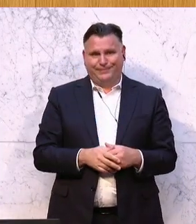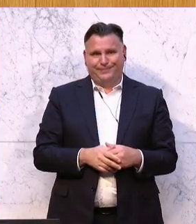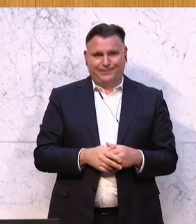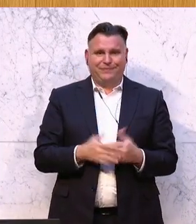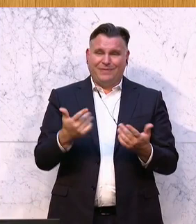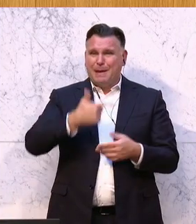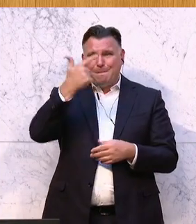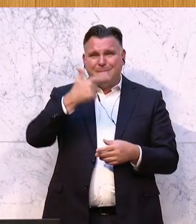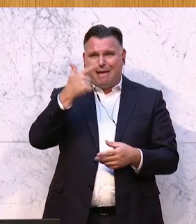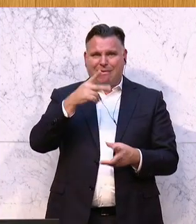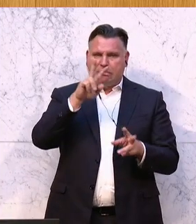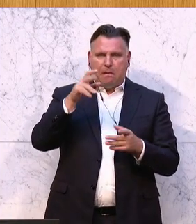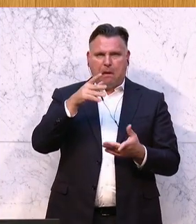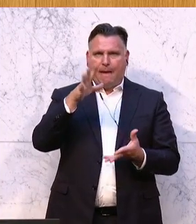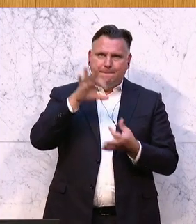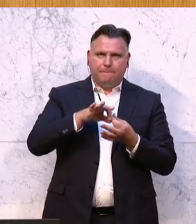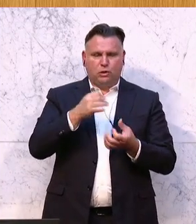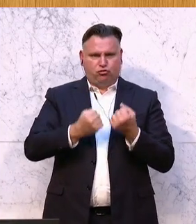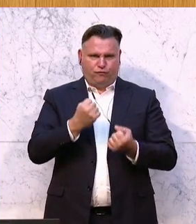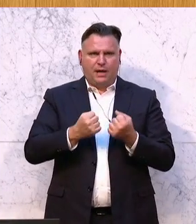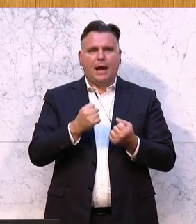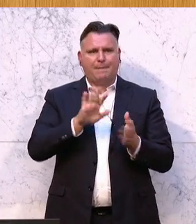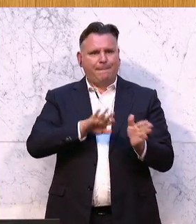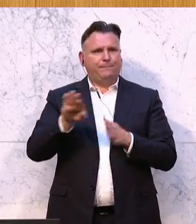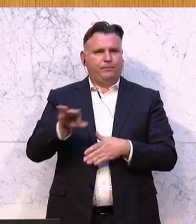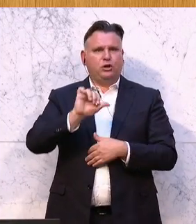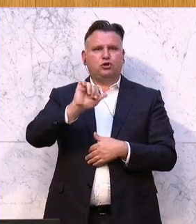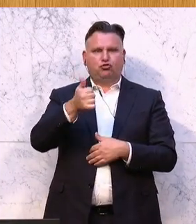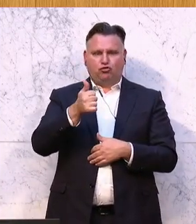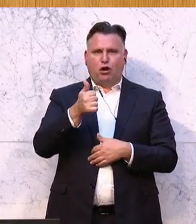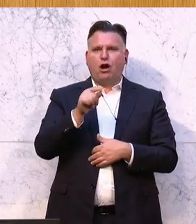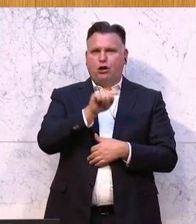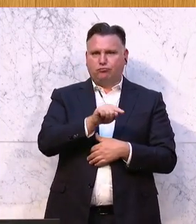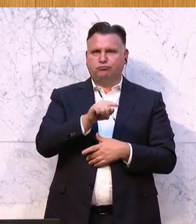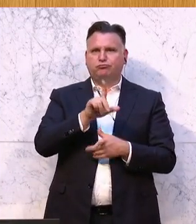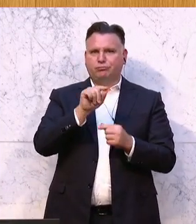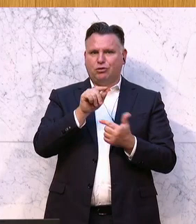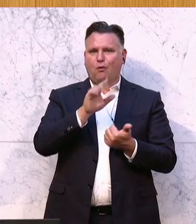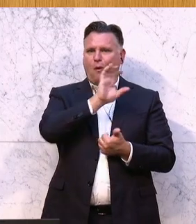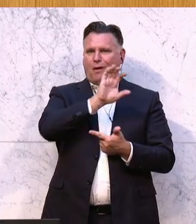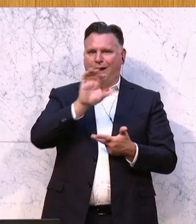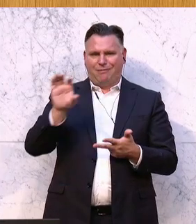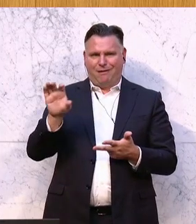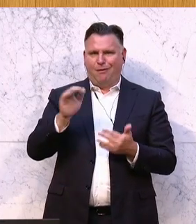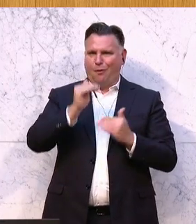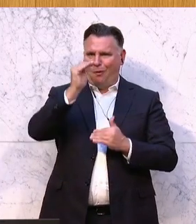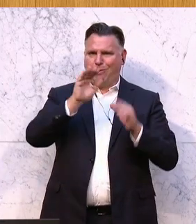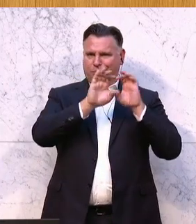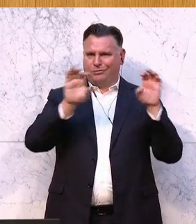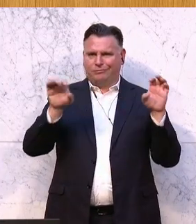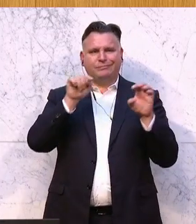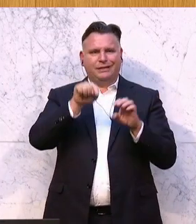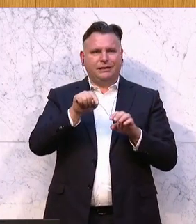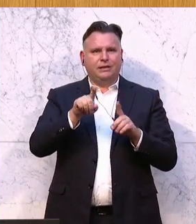Überleitung zwischen den beiden Themen. Ich fange einmal an mit den obersten Organen, denn die sind das, was die